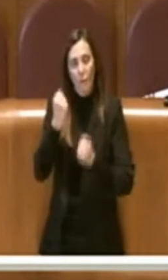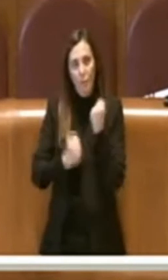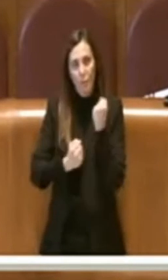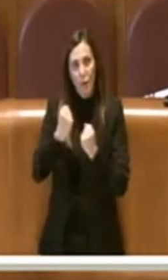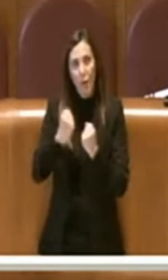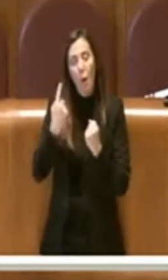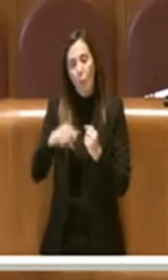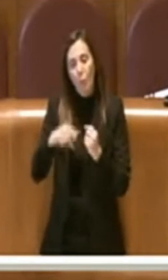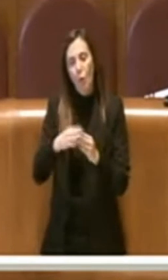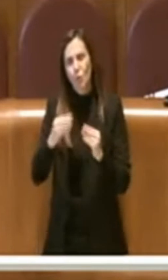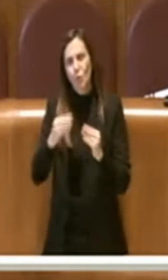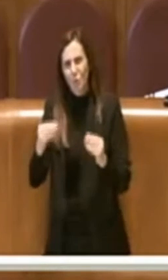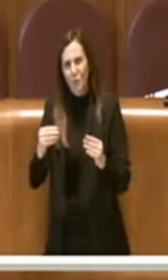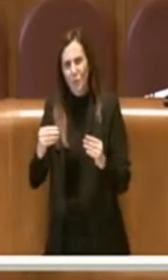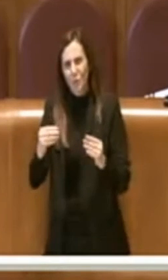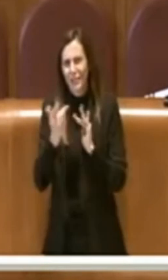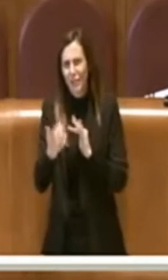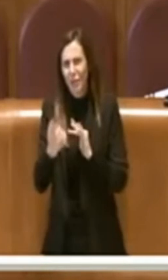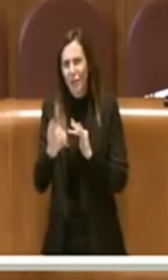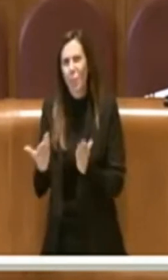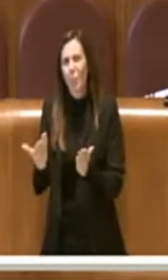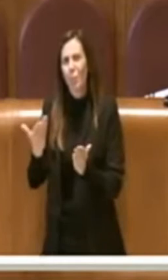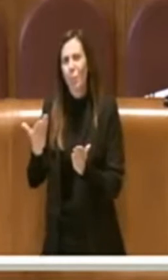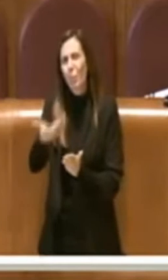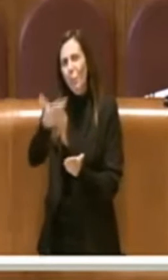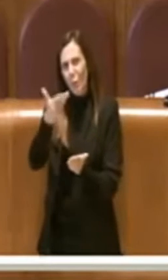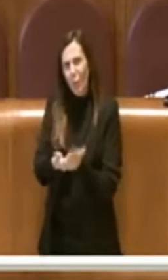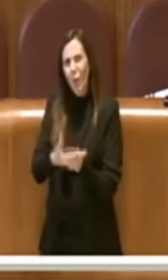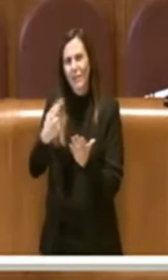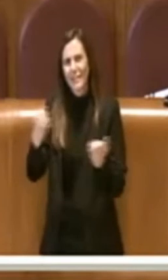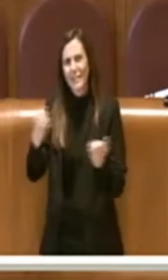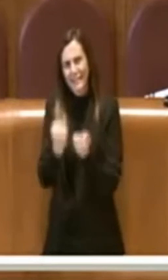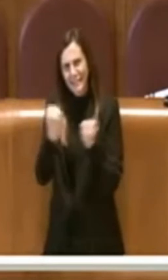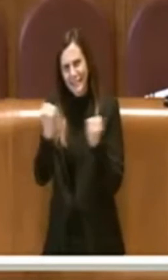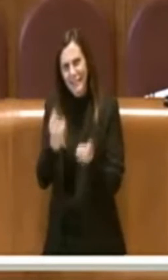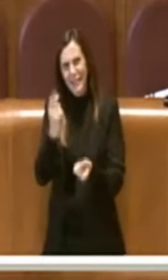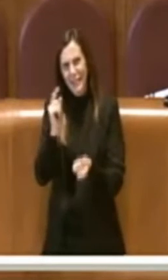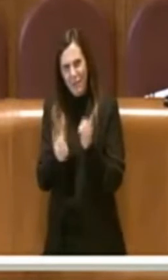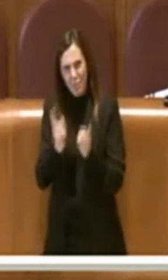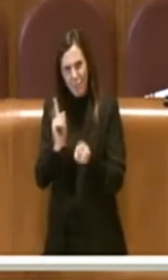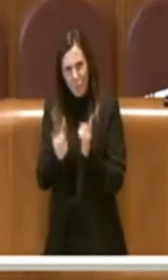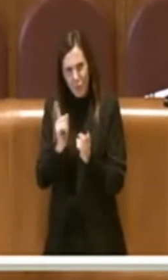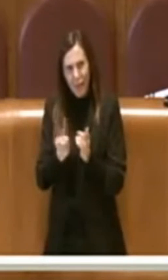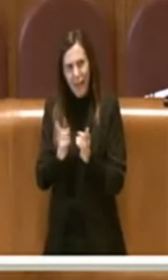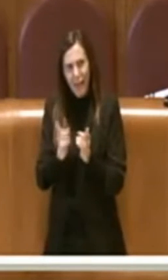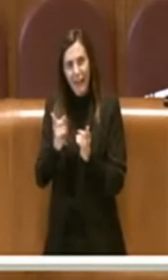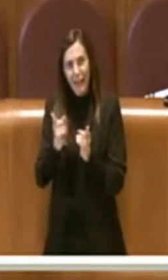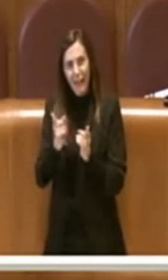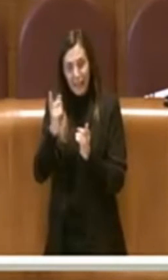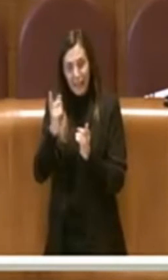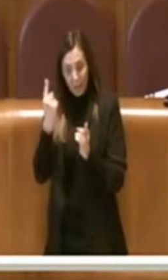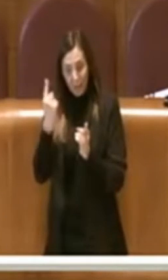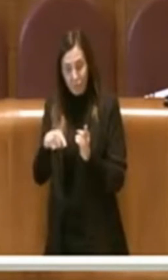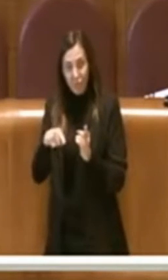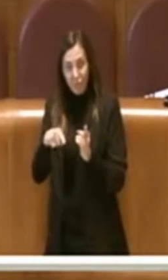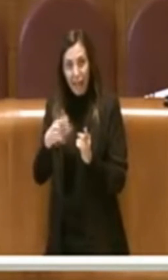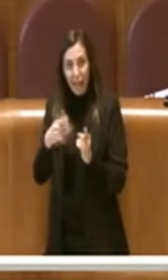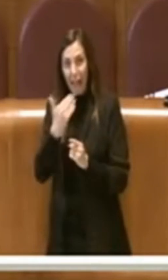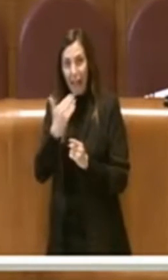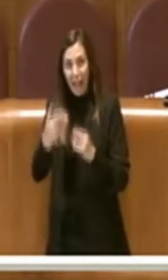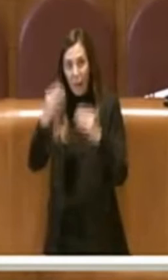strumenti digitali, proposte di libera di iniziativa popolare anche qui attraverso il portale